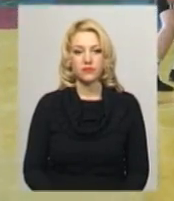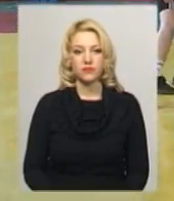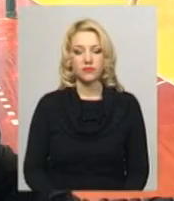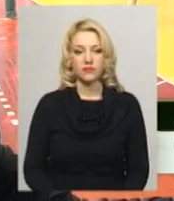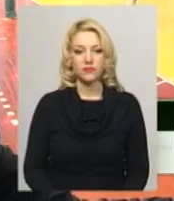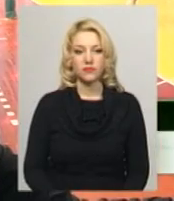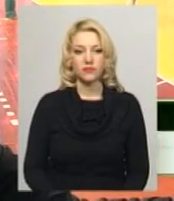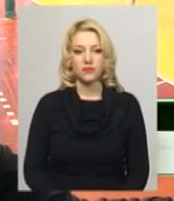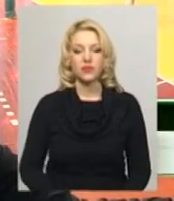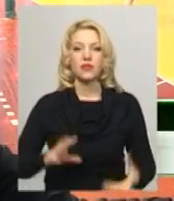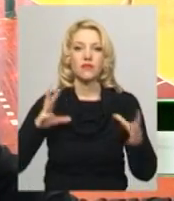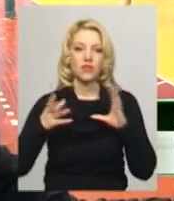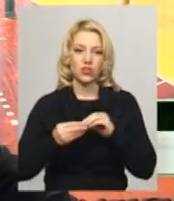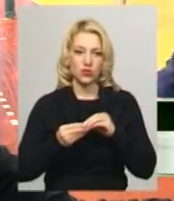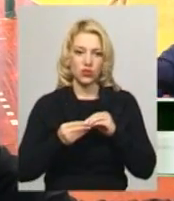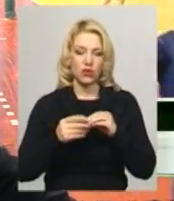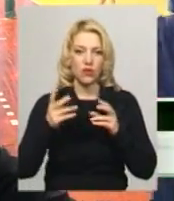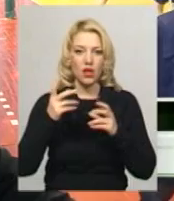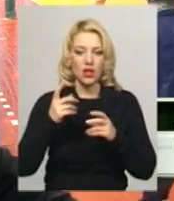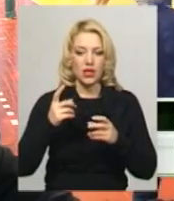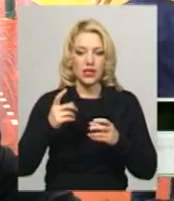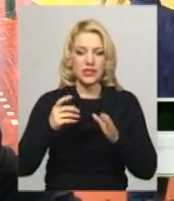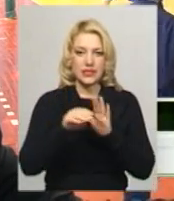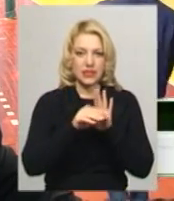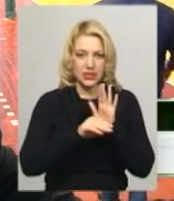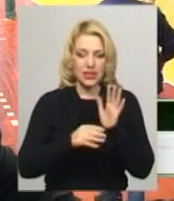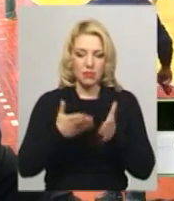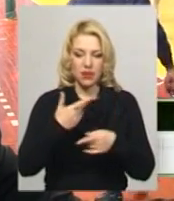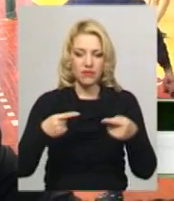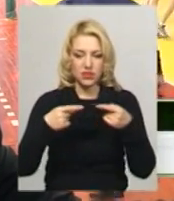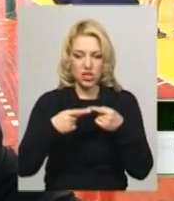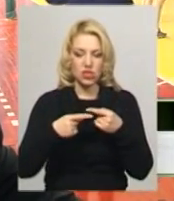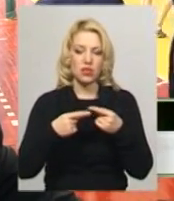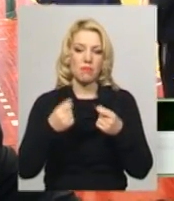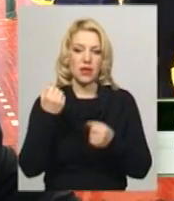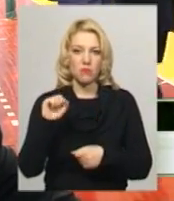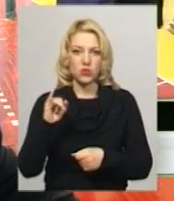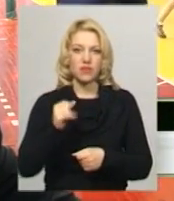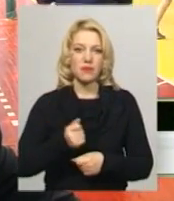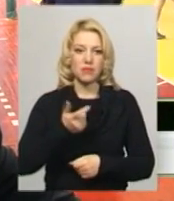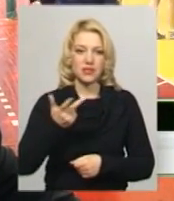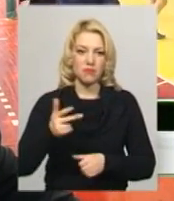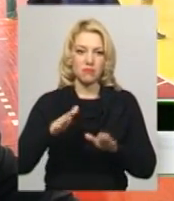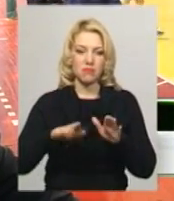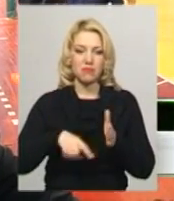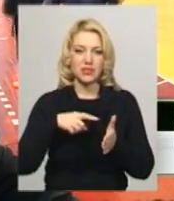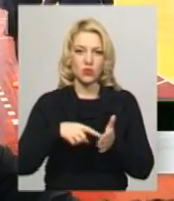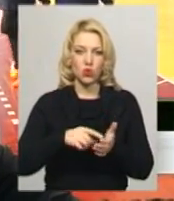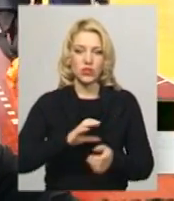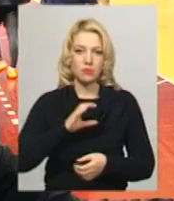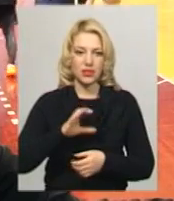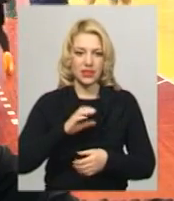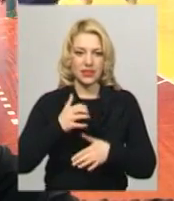В результаті колової системи ми визначимо переможця та призерів міської спартакеади